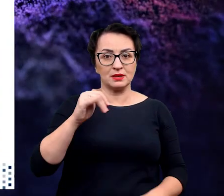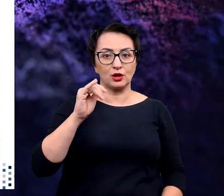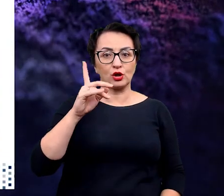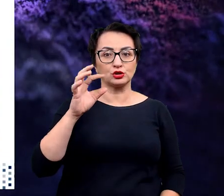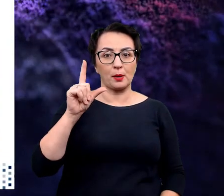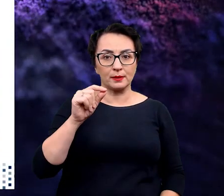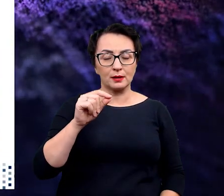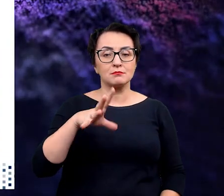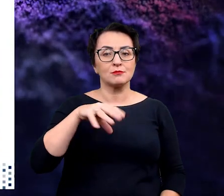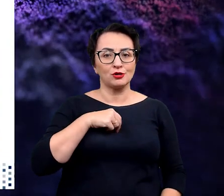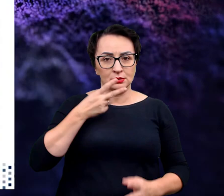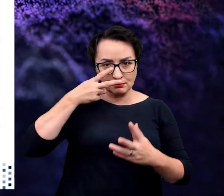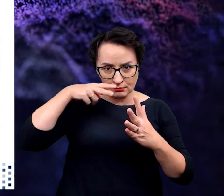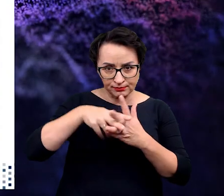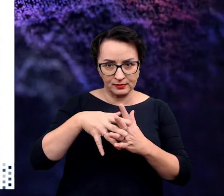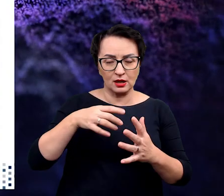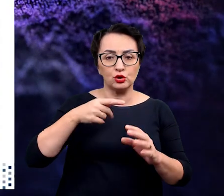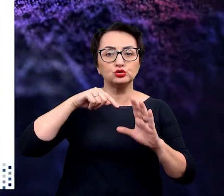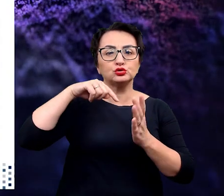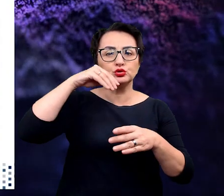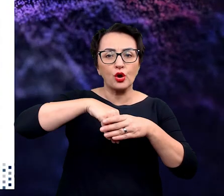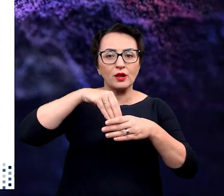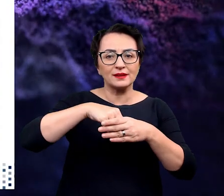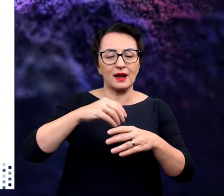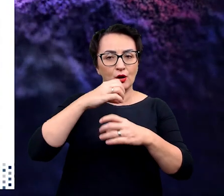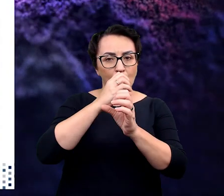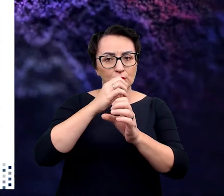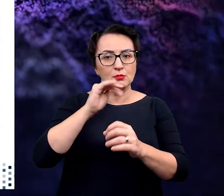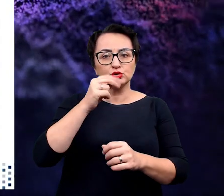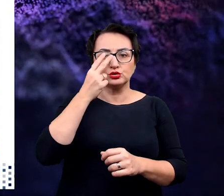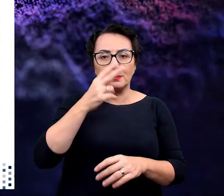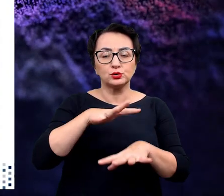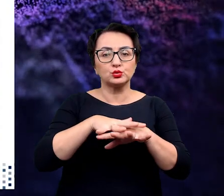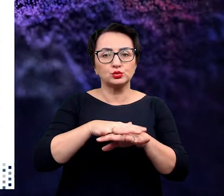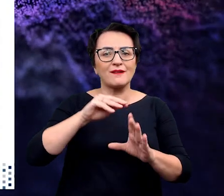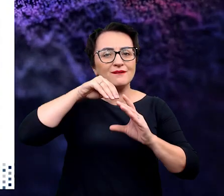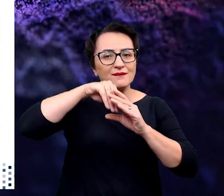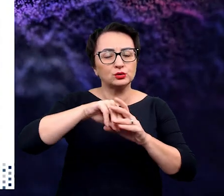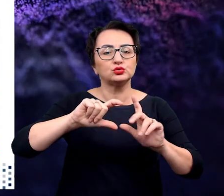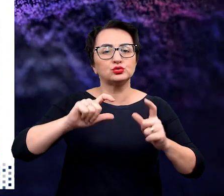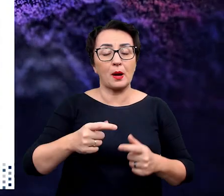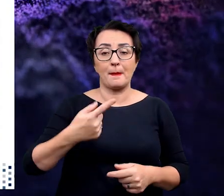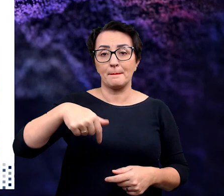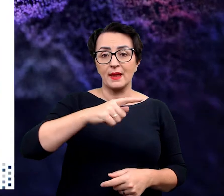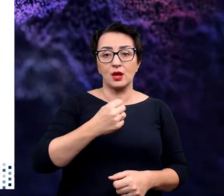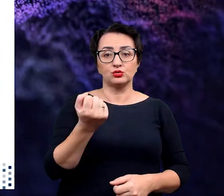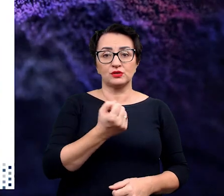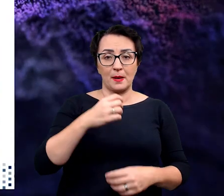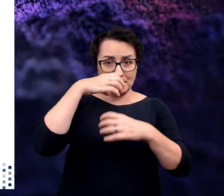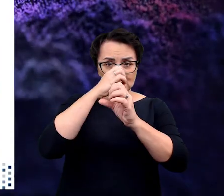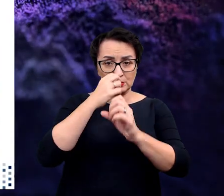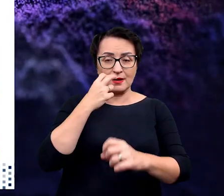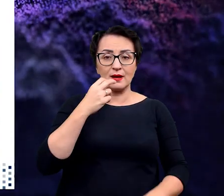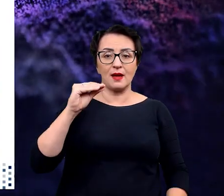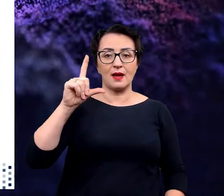można zajrzeć do środka komórki. Więc mamy możliwości, żeby zobaczyć, co się dzieje z daną strukturą. W naszym przypadku, używając